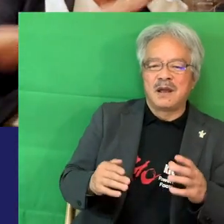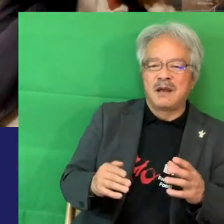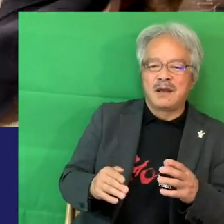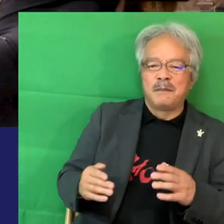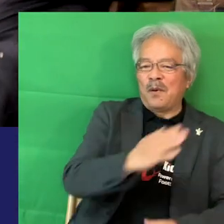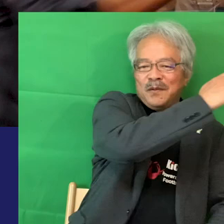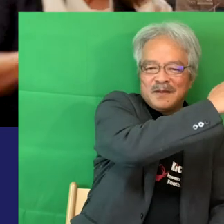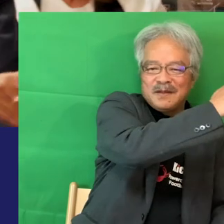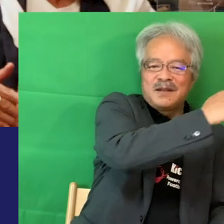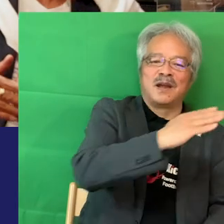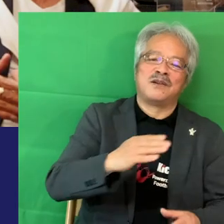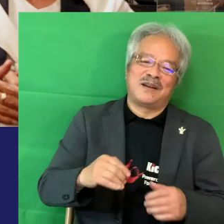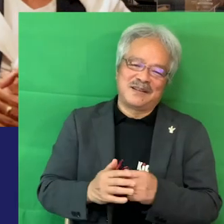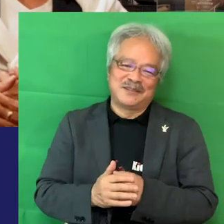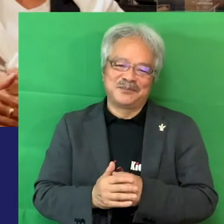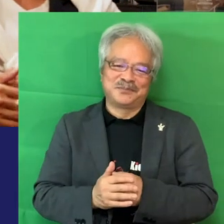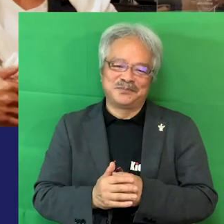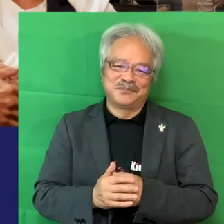でクロスして